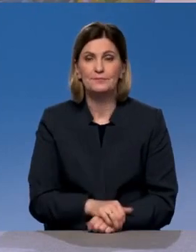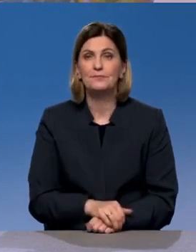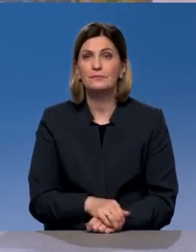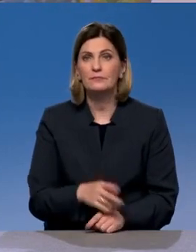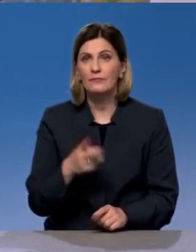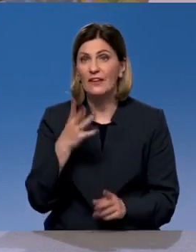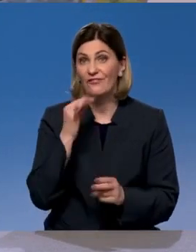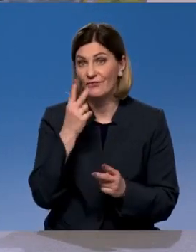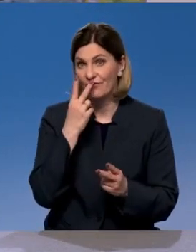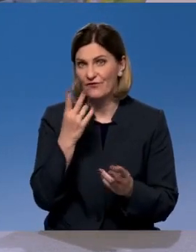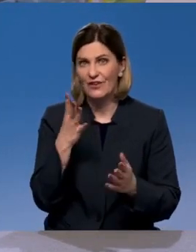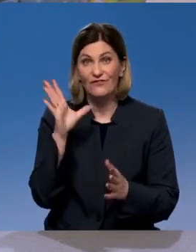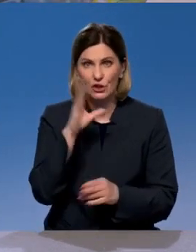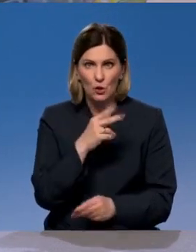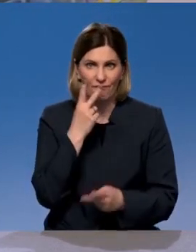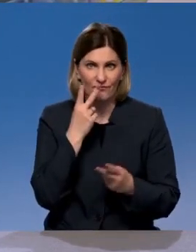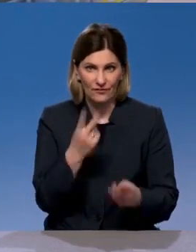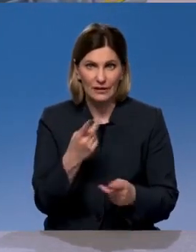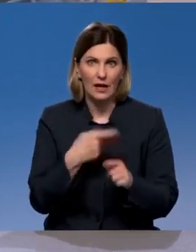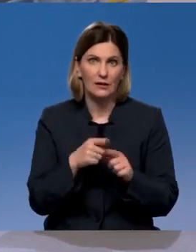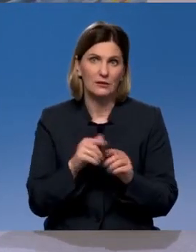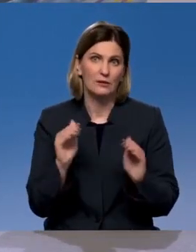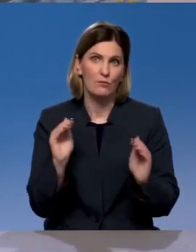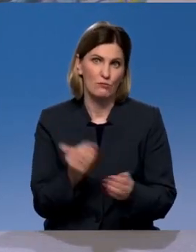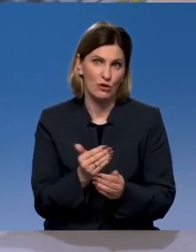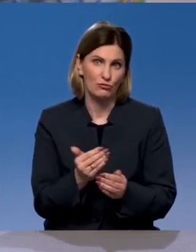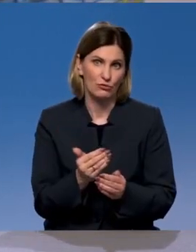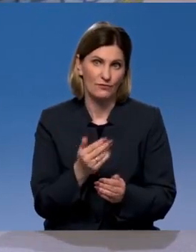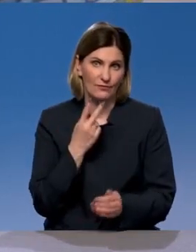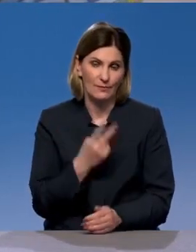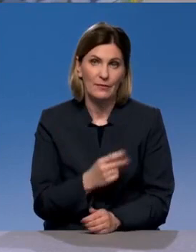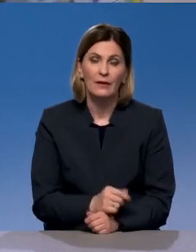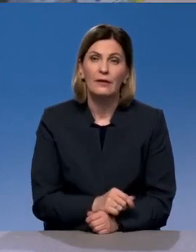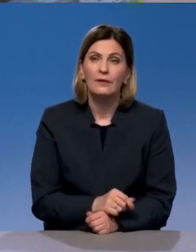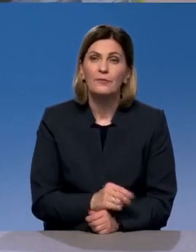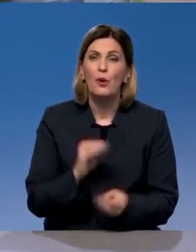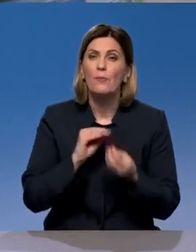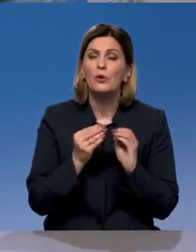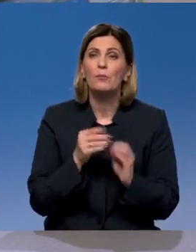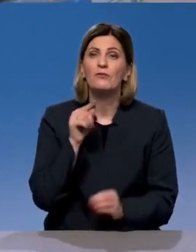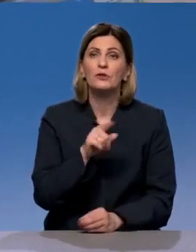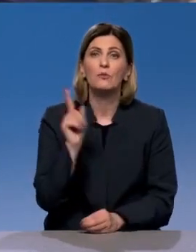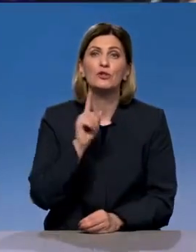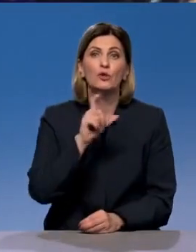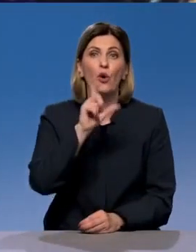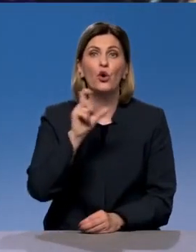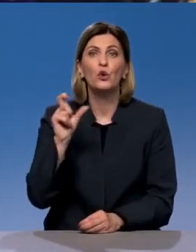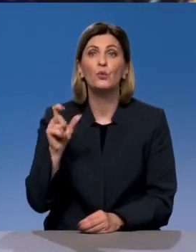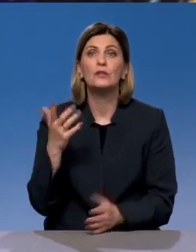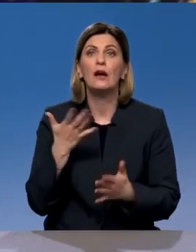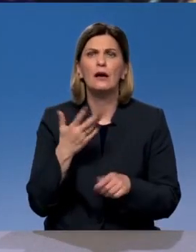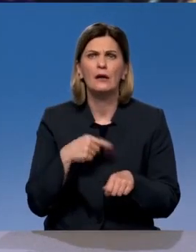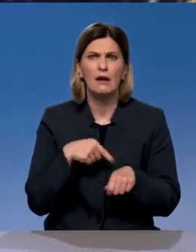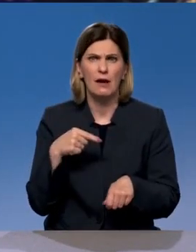прозрачность, ну когда все прозрачно, то оно и меньше. Естественно. Потому что, вы знаете, проблема в том, что люди реагируют. Естественно, все